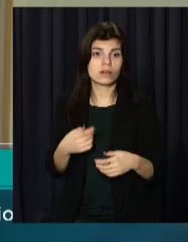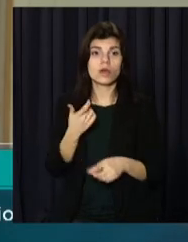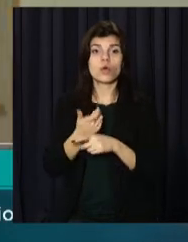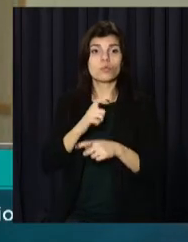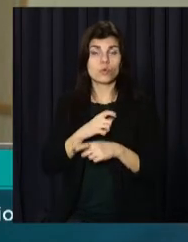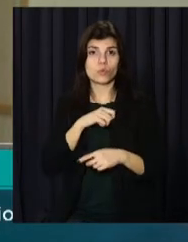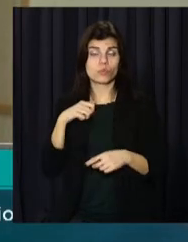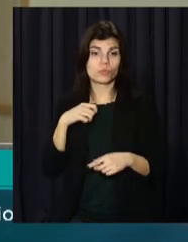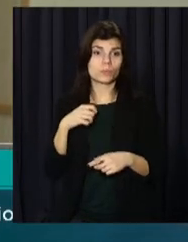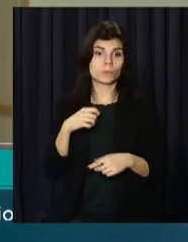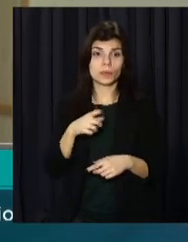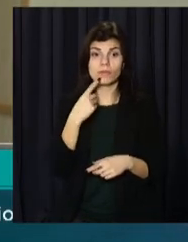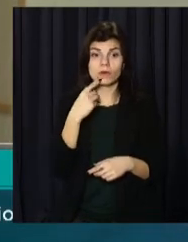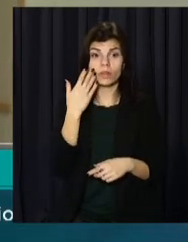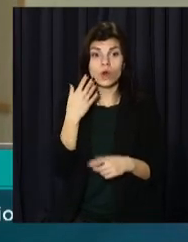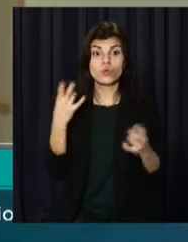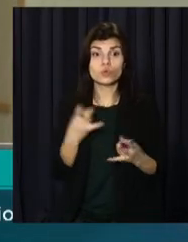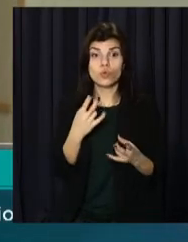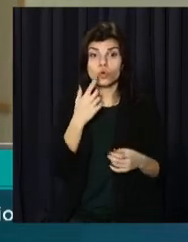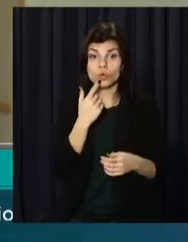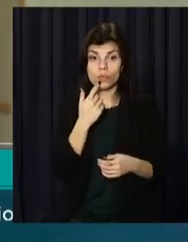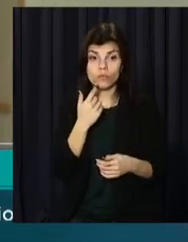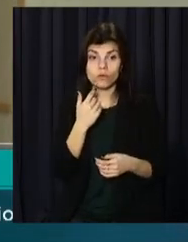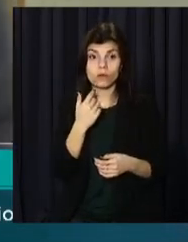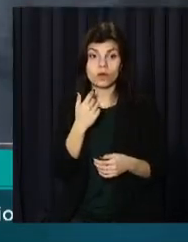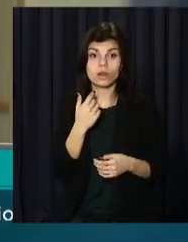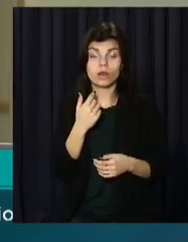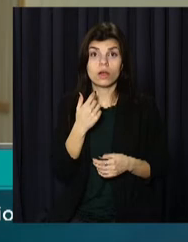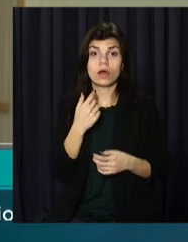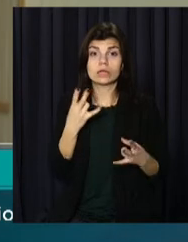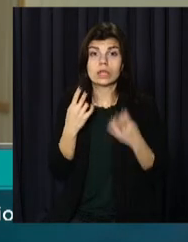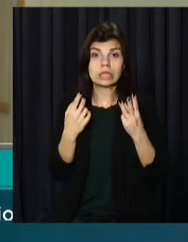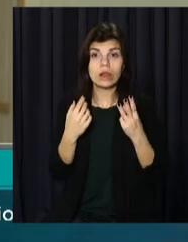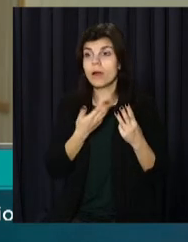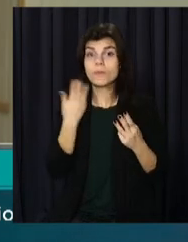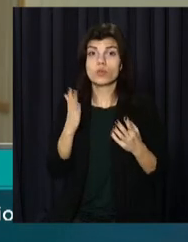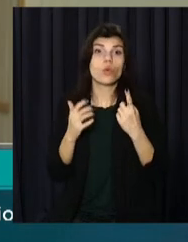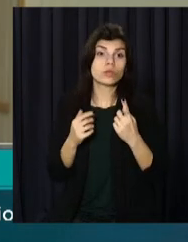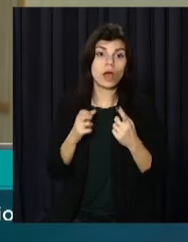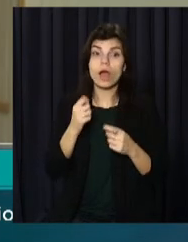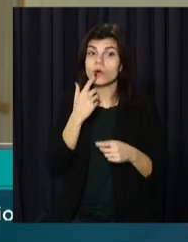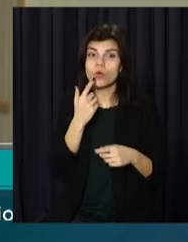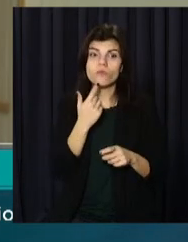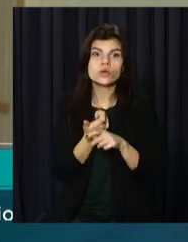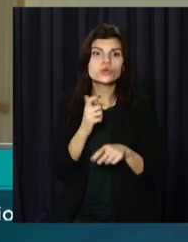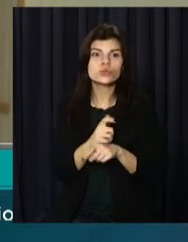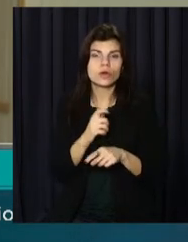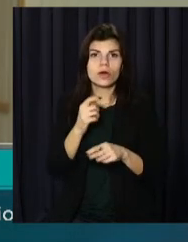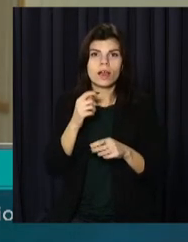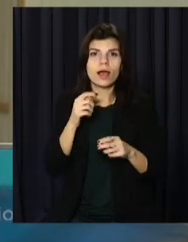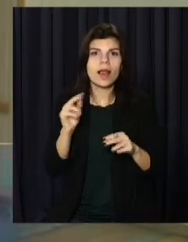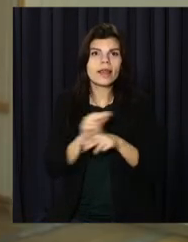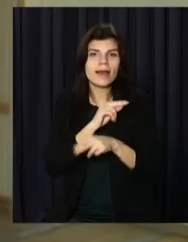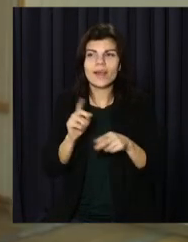коли ти дзвониш, каже, мені потрібна кров, наприклад, три гемокони, а тобі кажуть, що я тільки один. А кров – це настільки чарівні ліки,